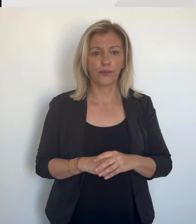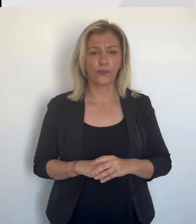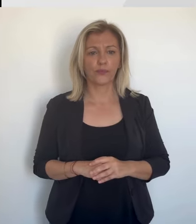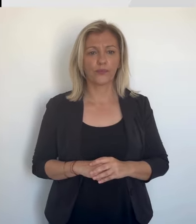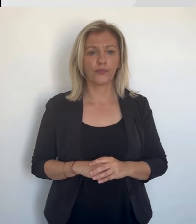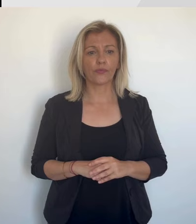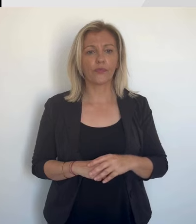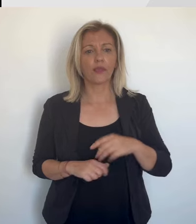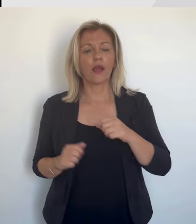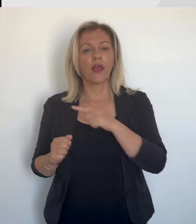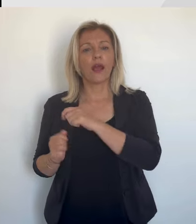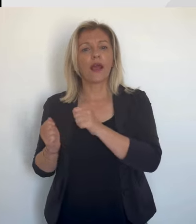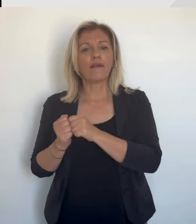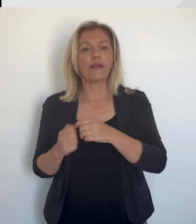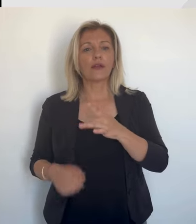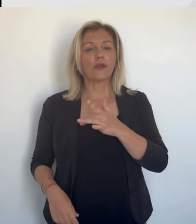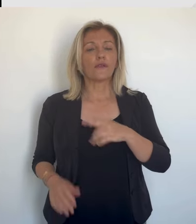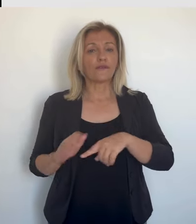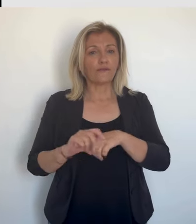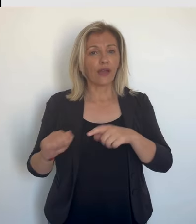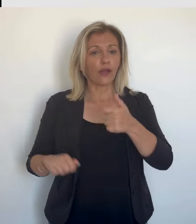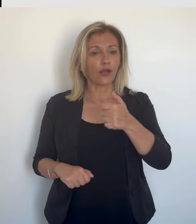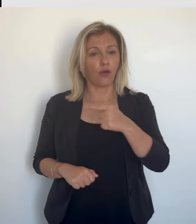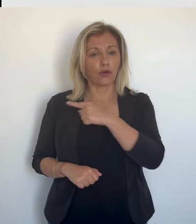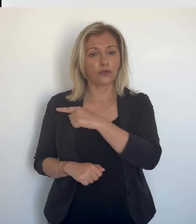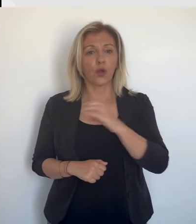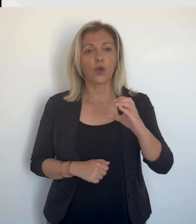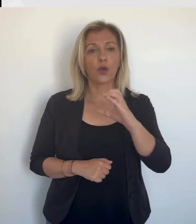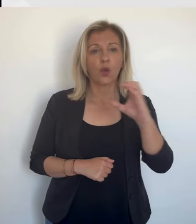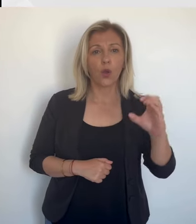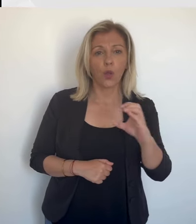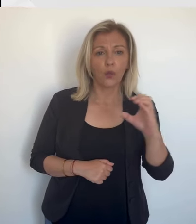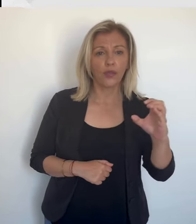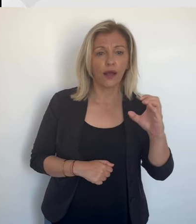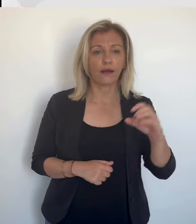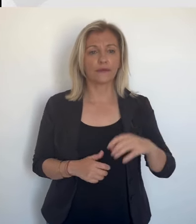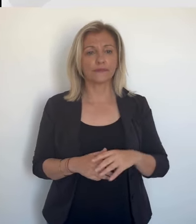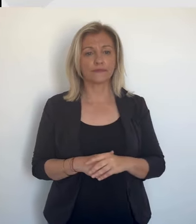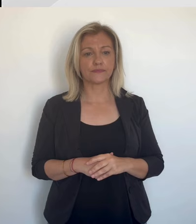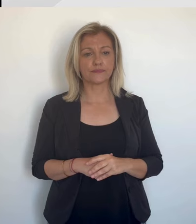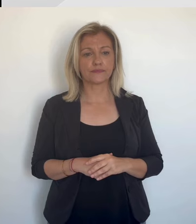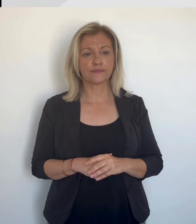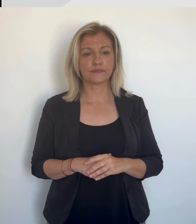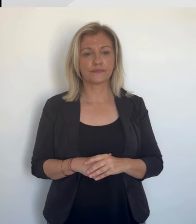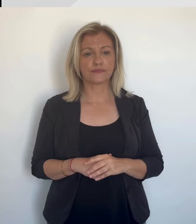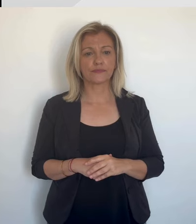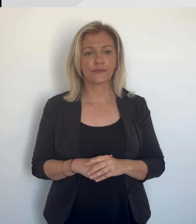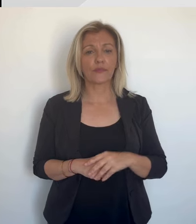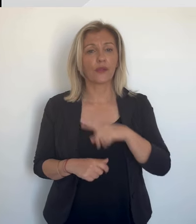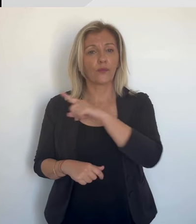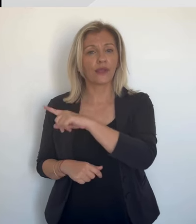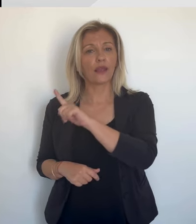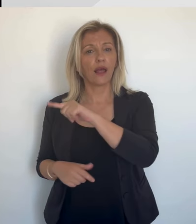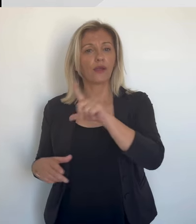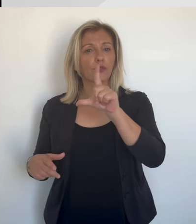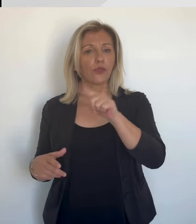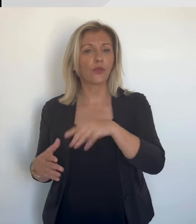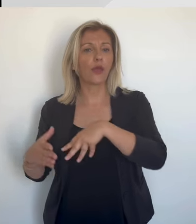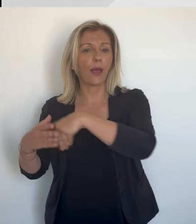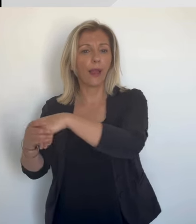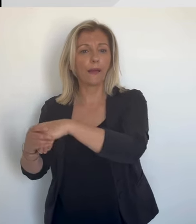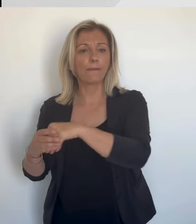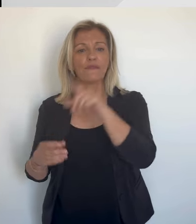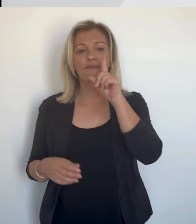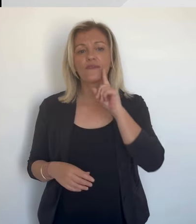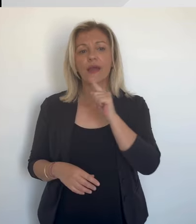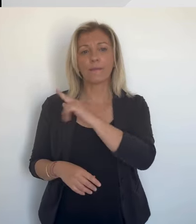soutenu notamment par Horizon, retrouvera son rival de 2022, Romain Colonna de Femmo à Gours. Le nationaliste aura en outre deux candidats de